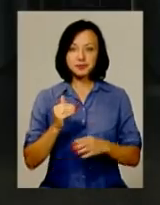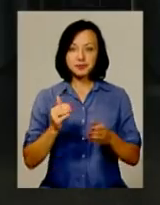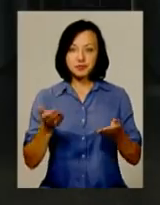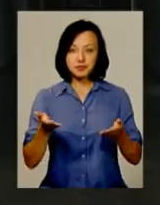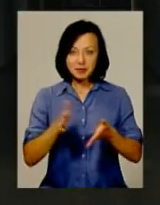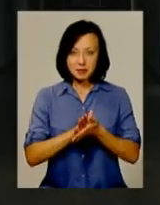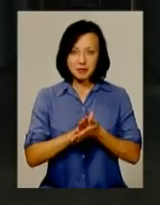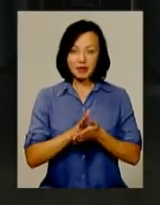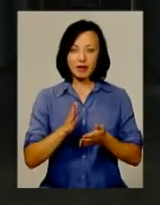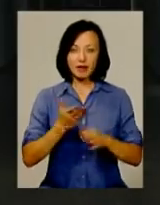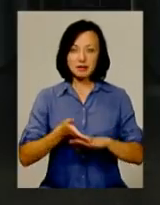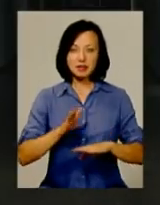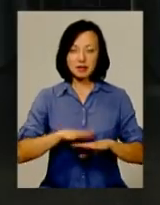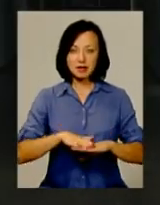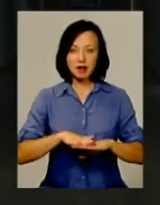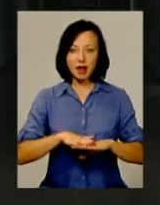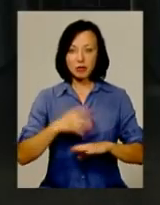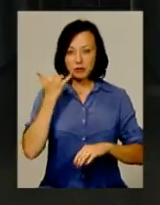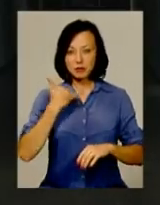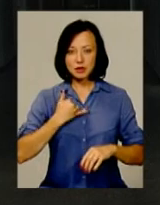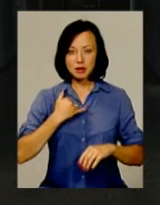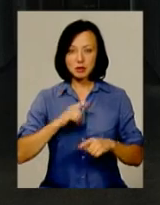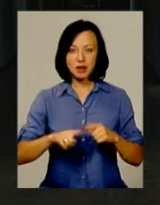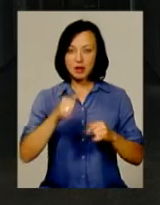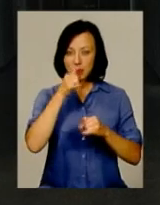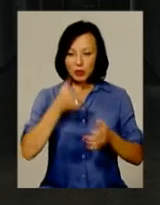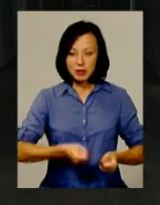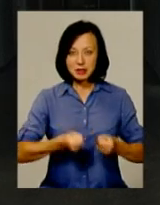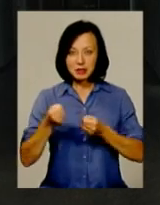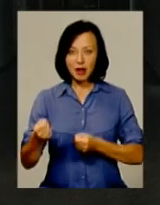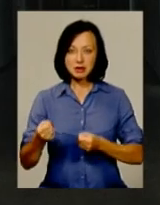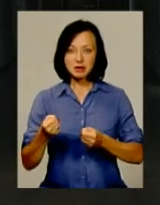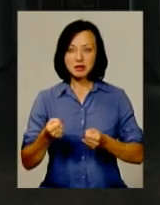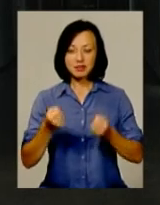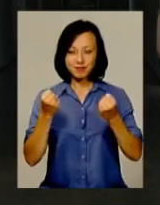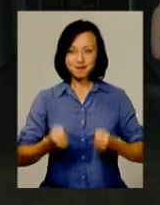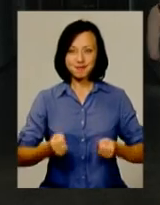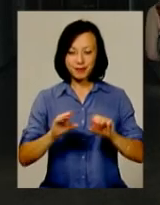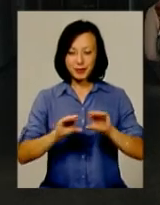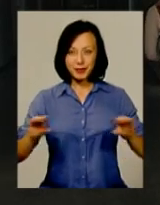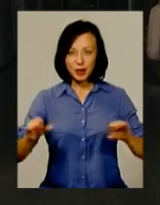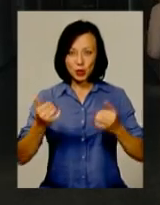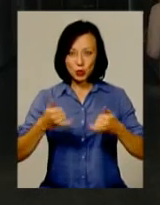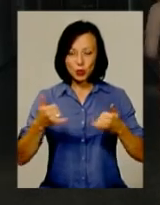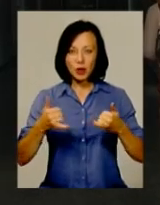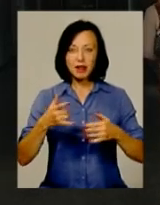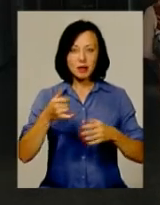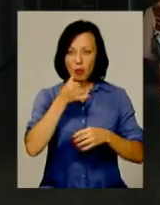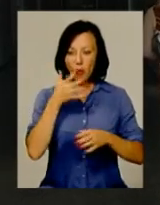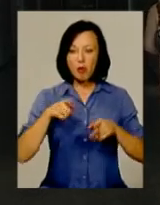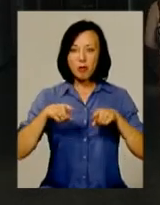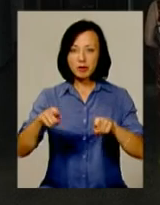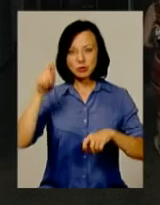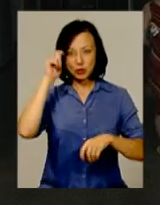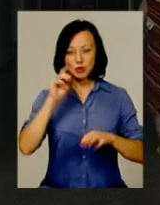хлопці позвонили бігумені. А, не могли зняти ту плиту, пробували, не знімали. Потім побігли за мужчинаю, гуляв на